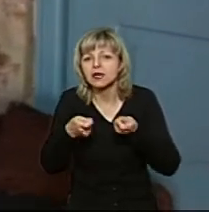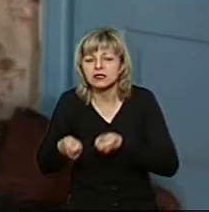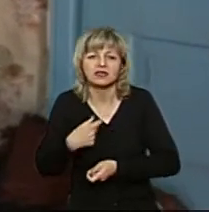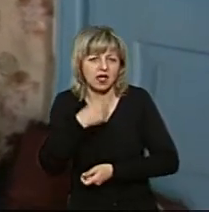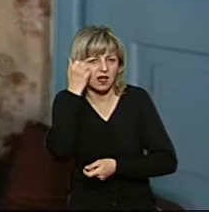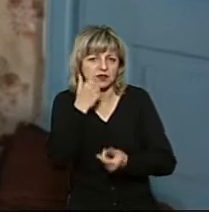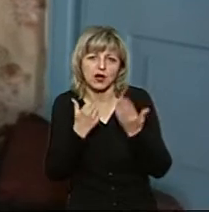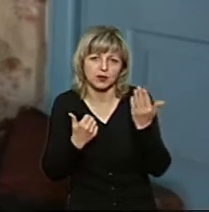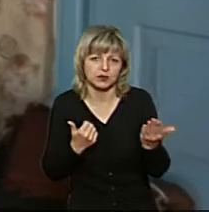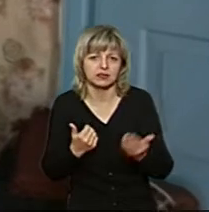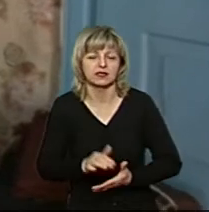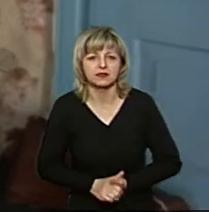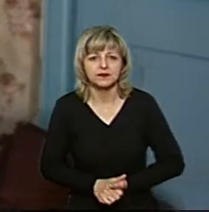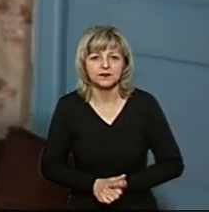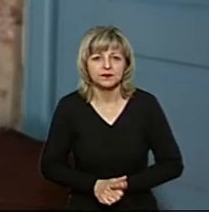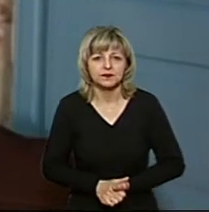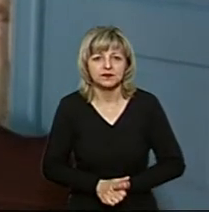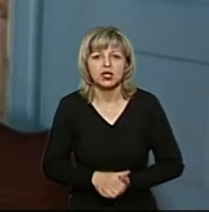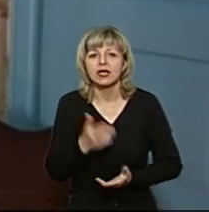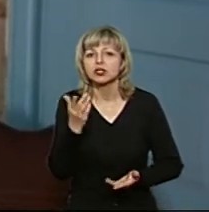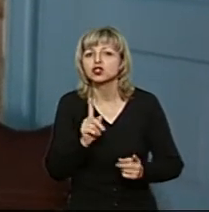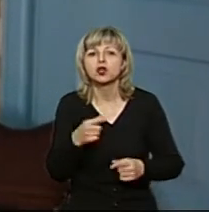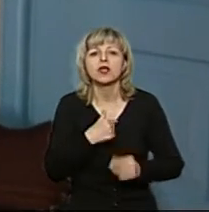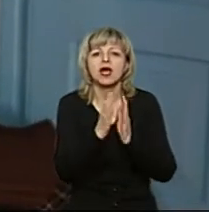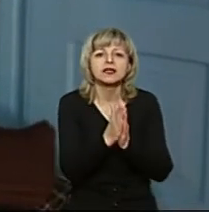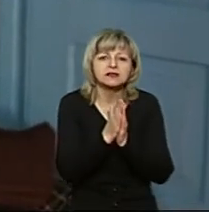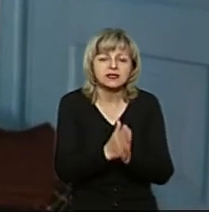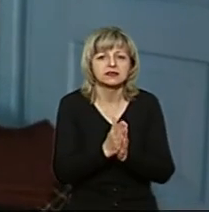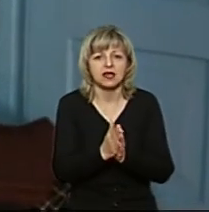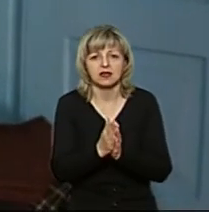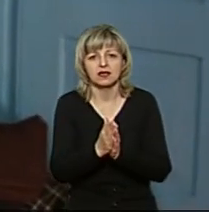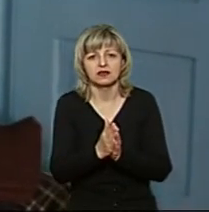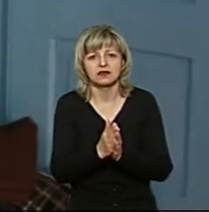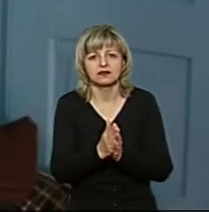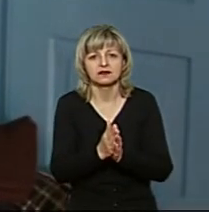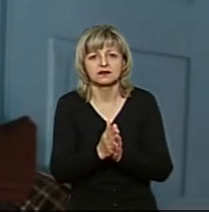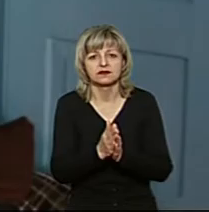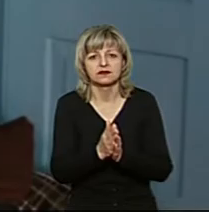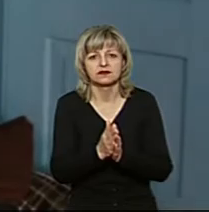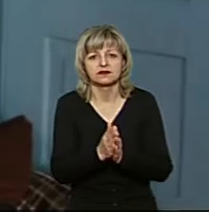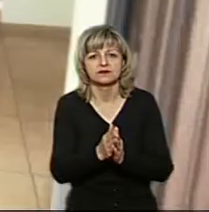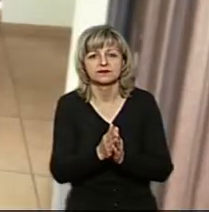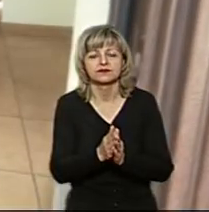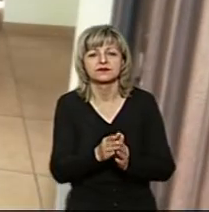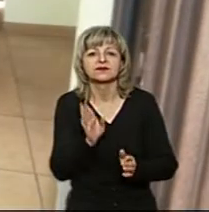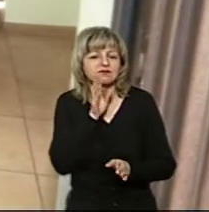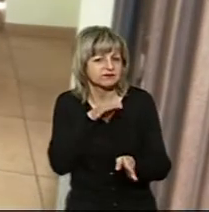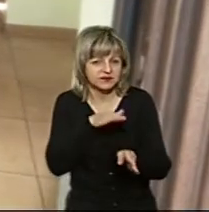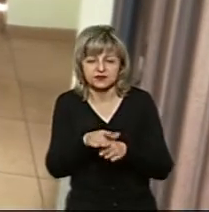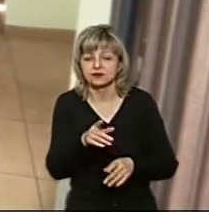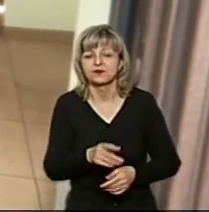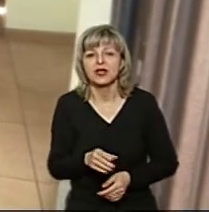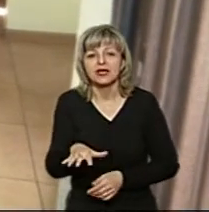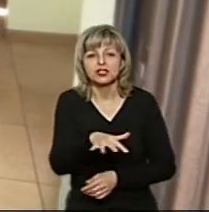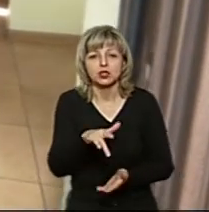її дякую, та й дитині. Що б я не сказала вона, це дорогі люди». Територіальний